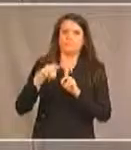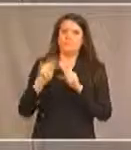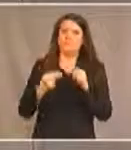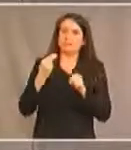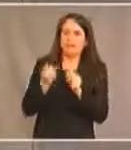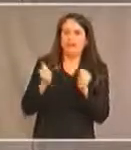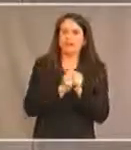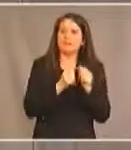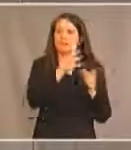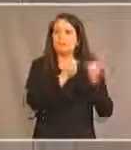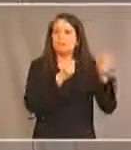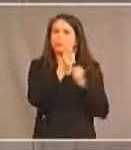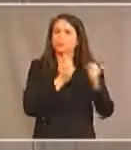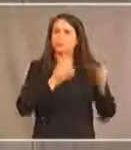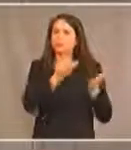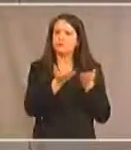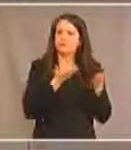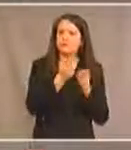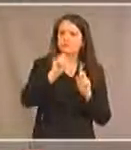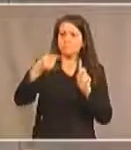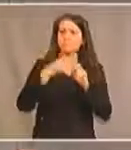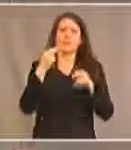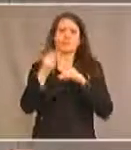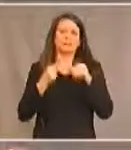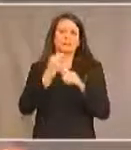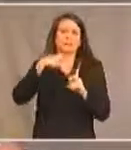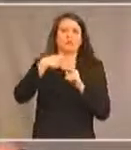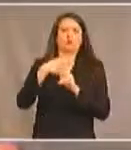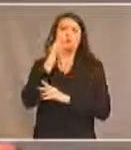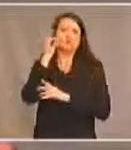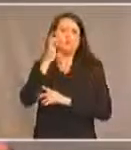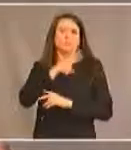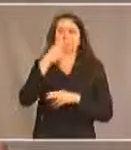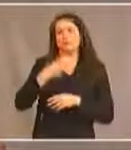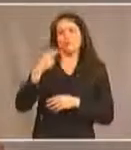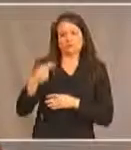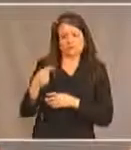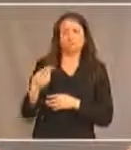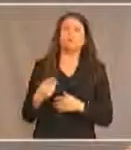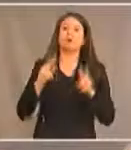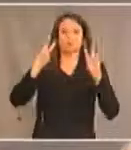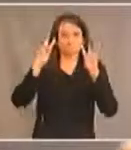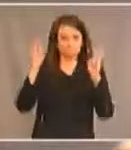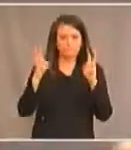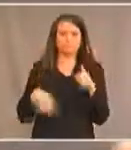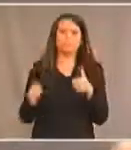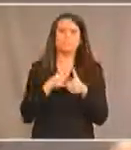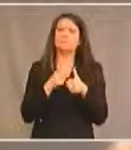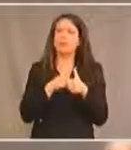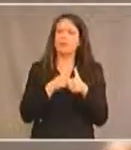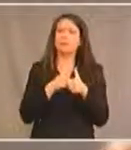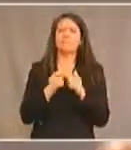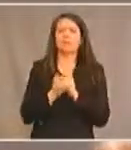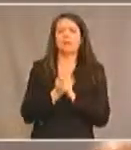les fournisseurs de services, les Premières Nations et les Autochtones ayant des handicaps, entre autres. Le thème sera